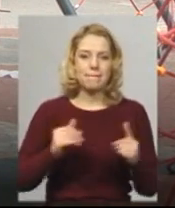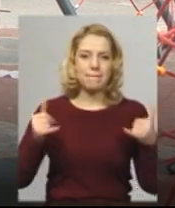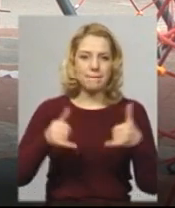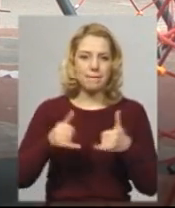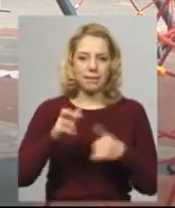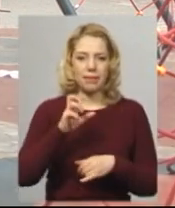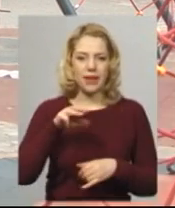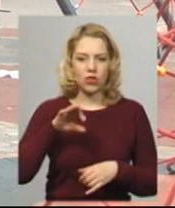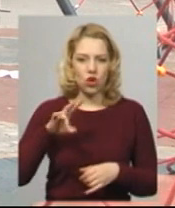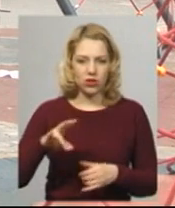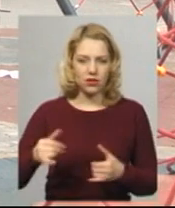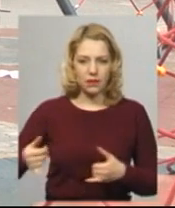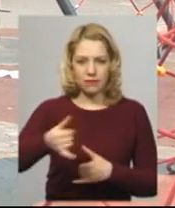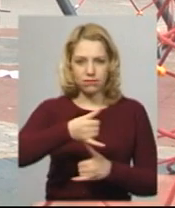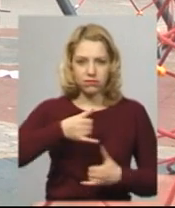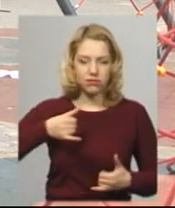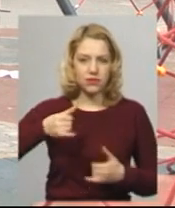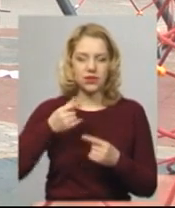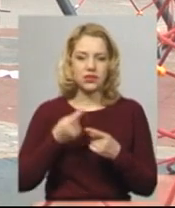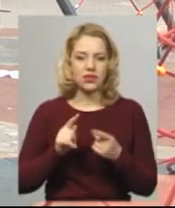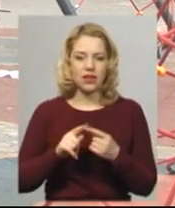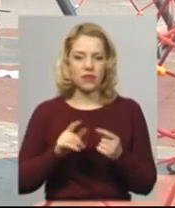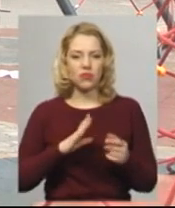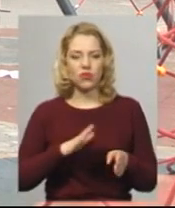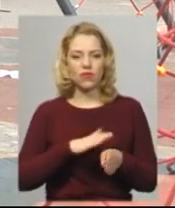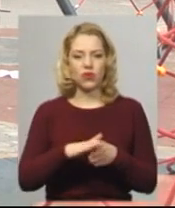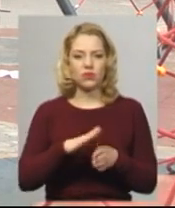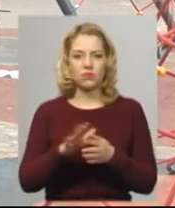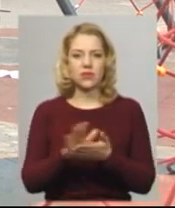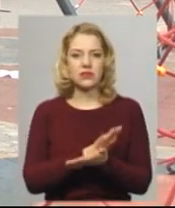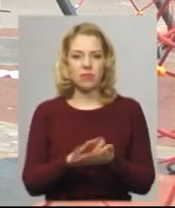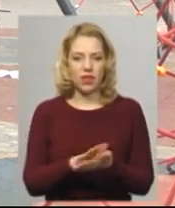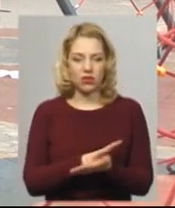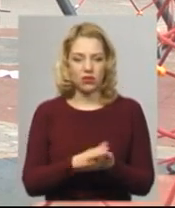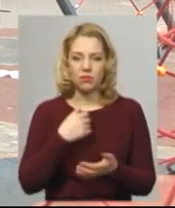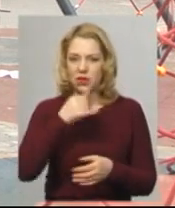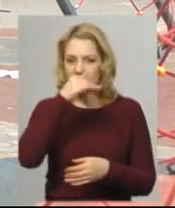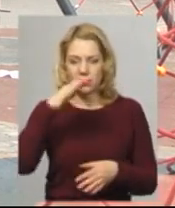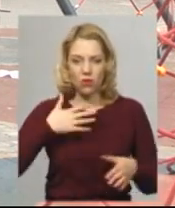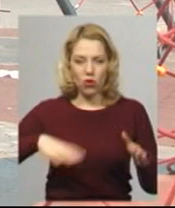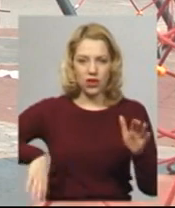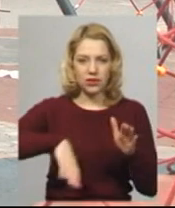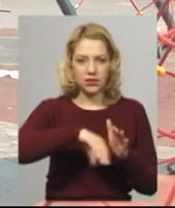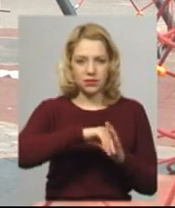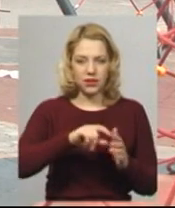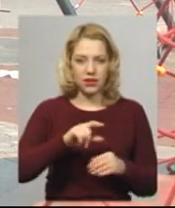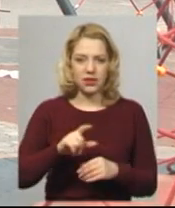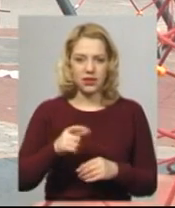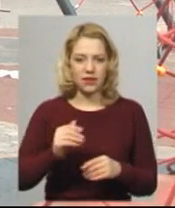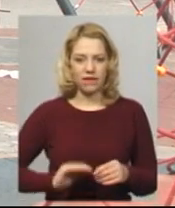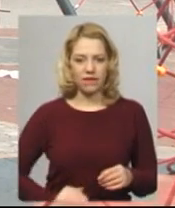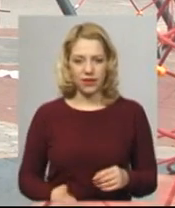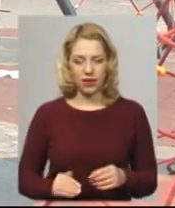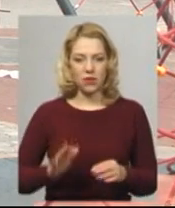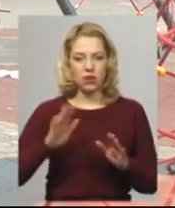хобітони, вони виконані безоплатно. Ми не змогли розрахуватися з підрядником. Потім вони мають